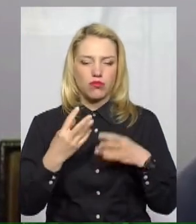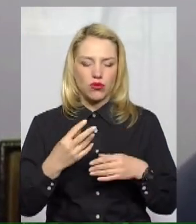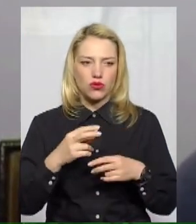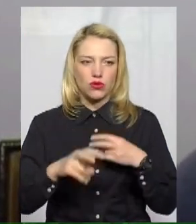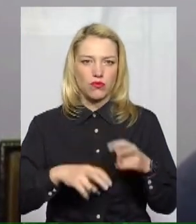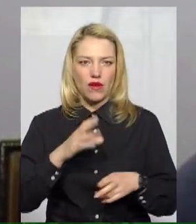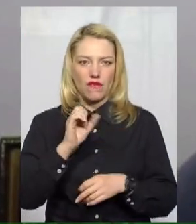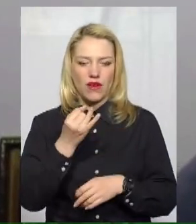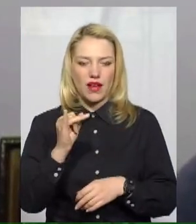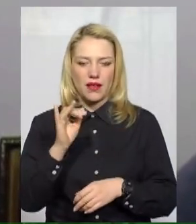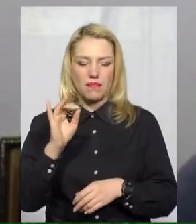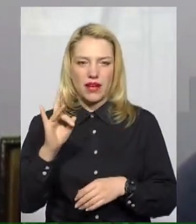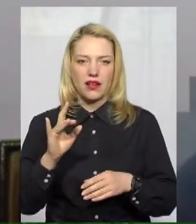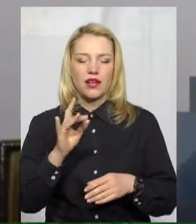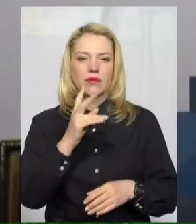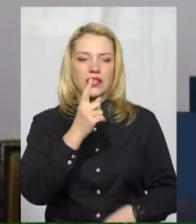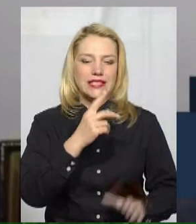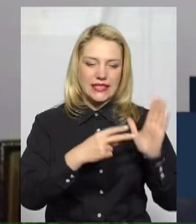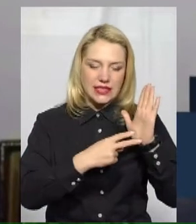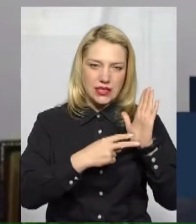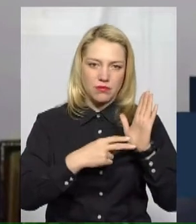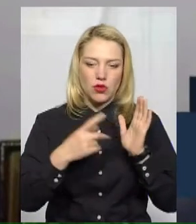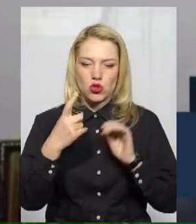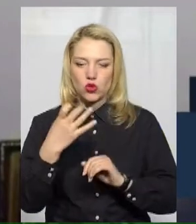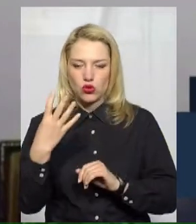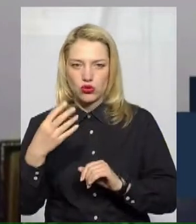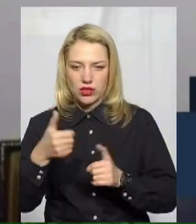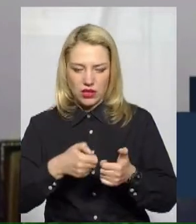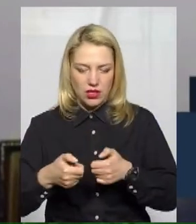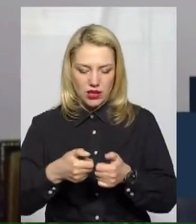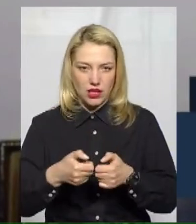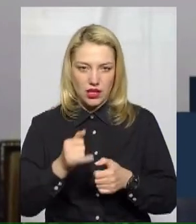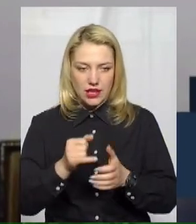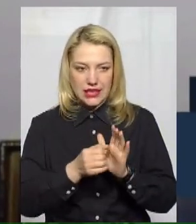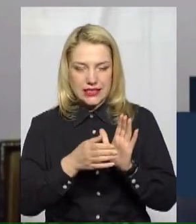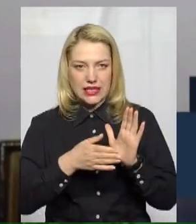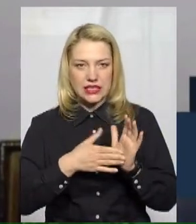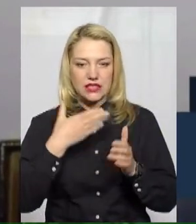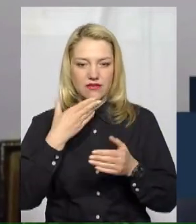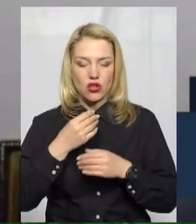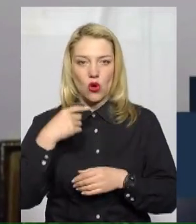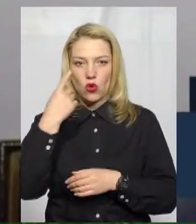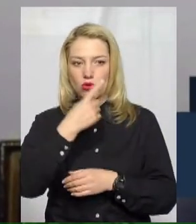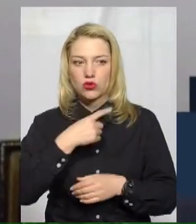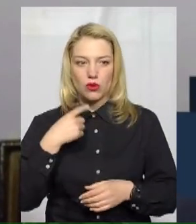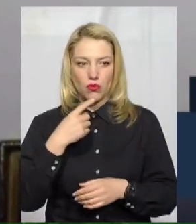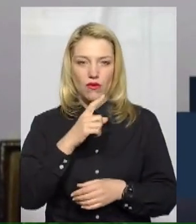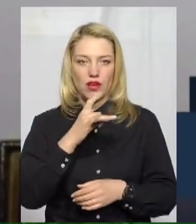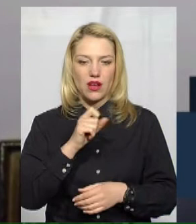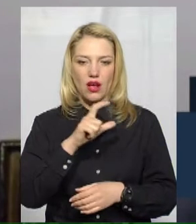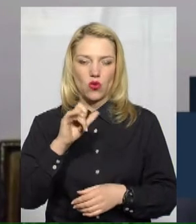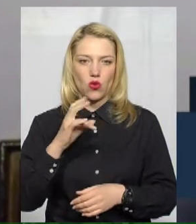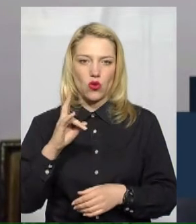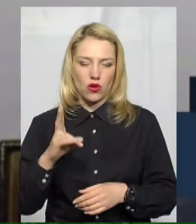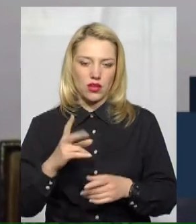7104 і зареєструвати за допомогою або особового рахунку, або номера ліщейника. Навіть